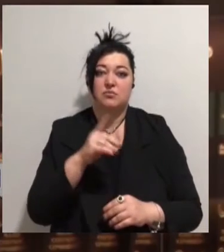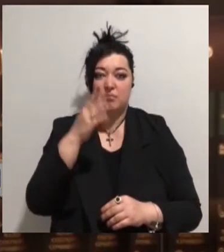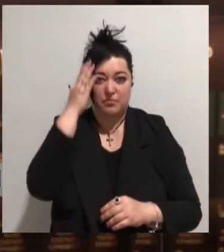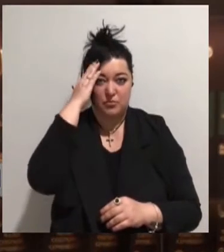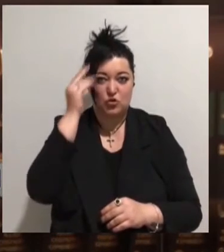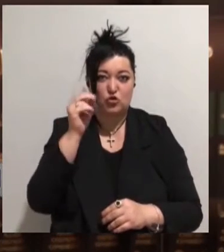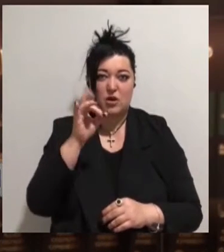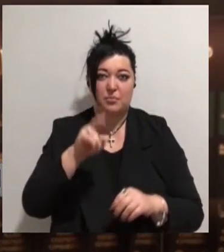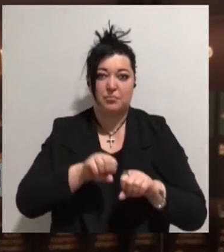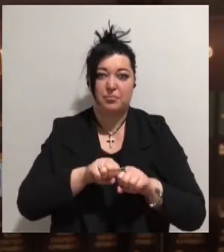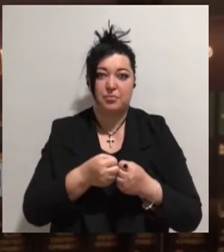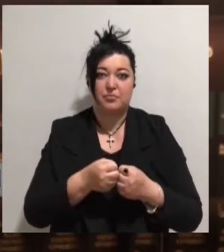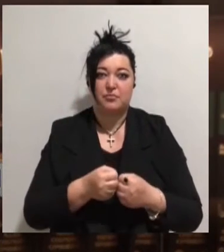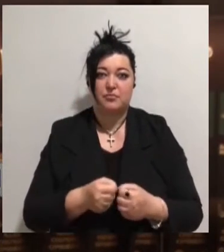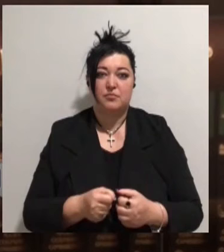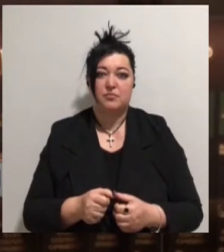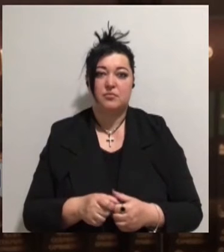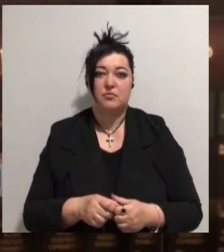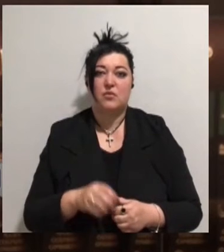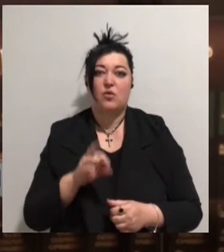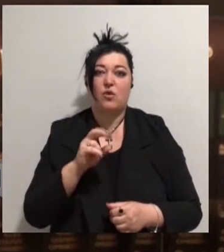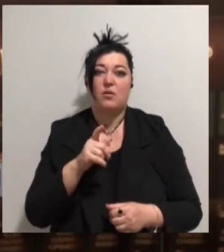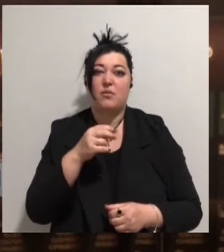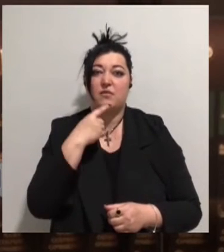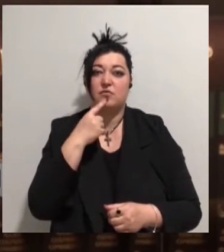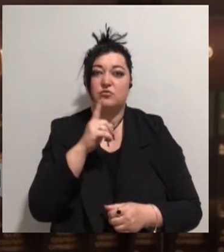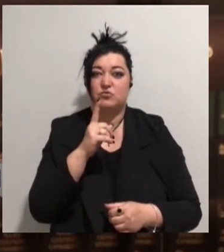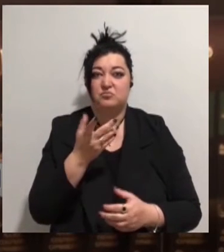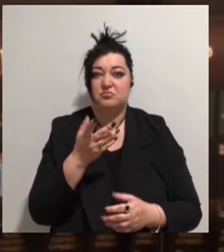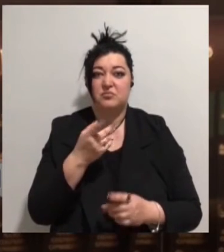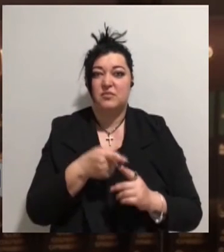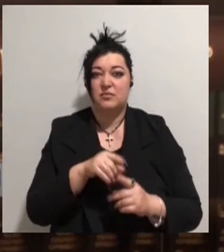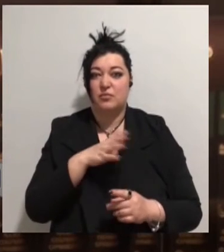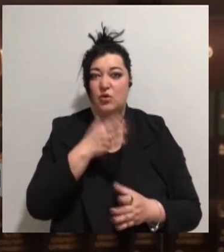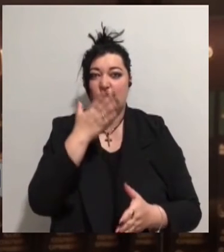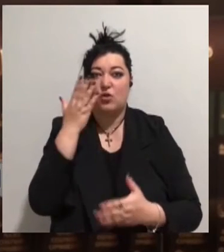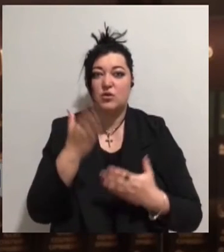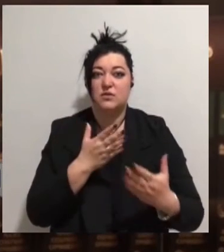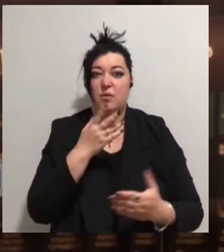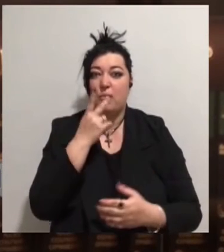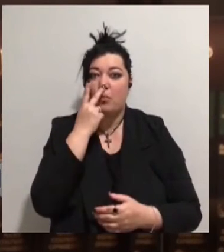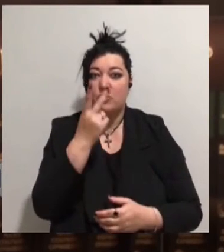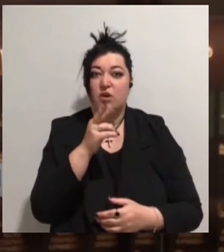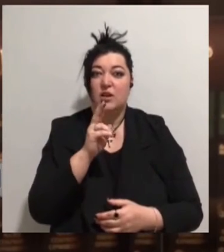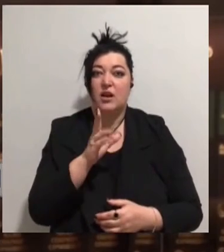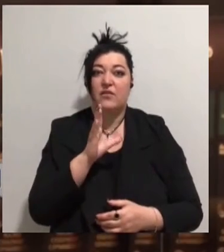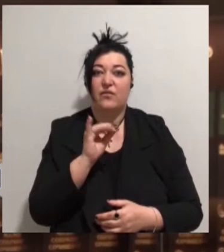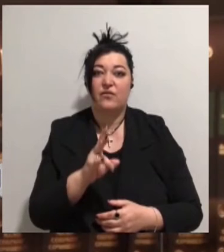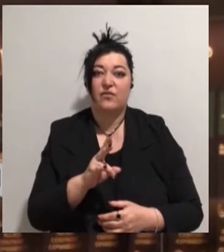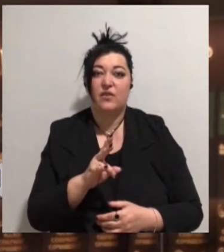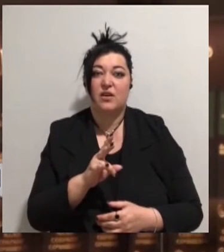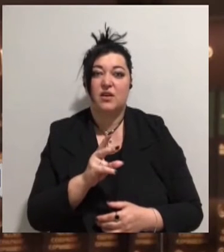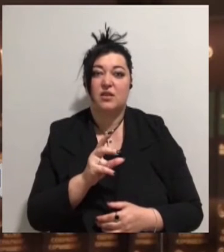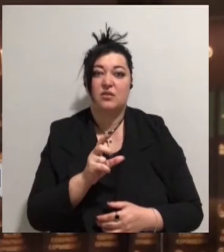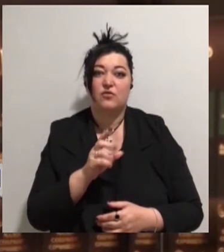Безхаченка став жертвою розваг 12-річних хлопців. Побачивши, як він риться у сміттевому бакі,